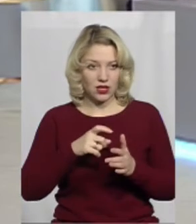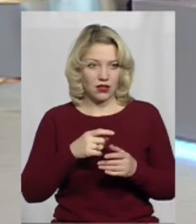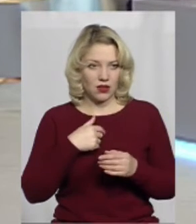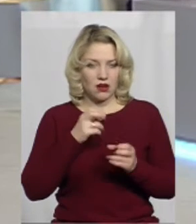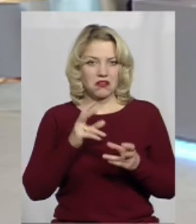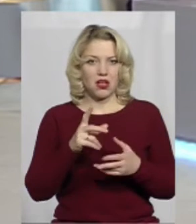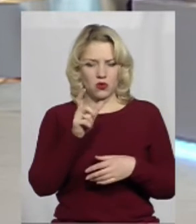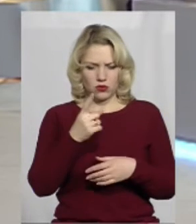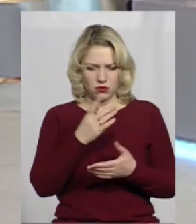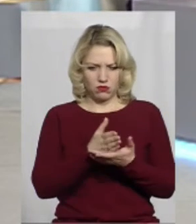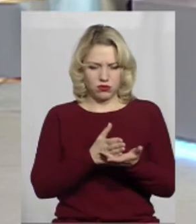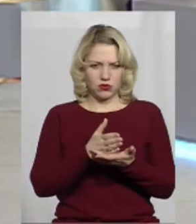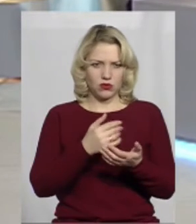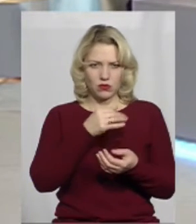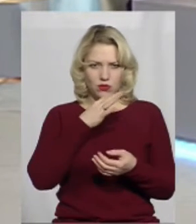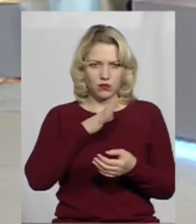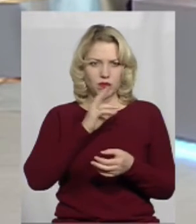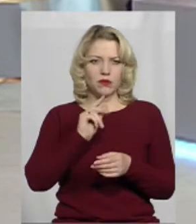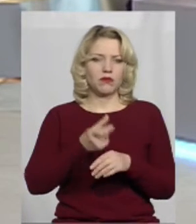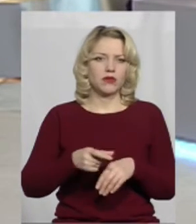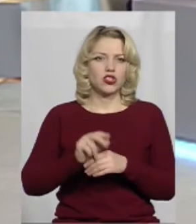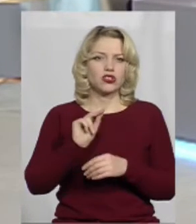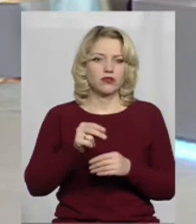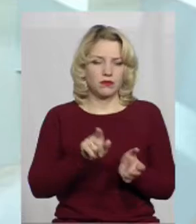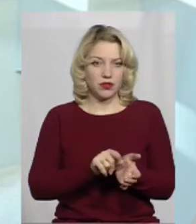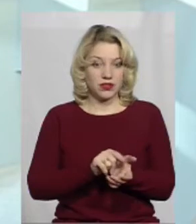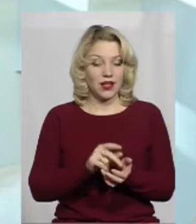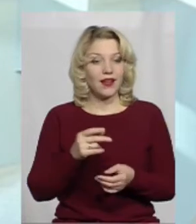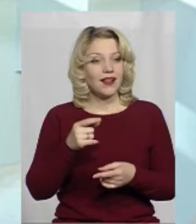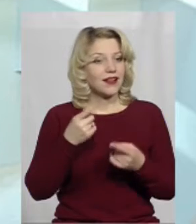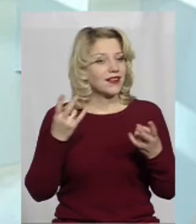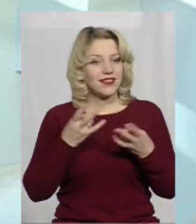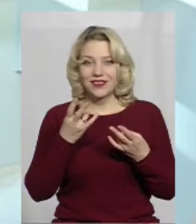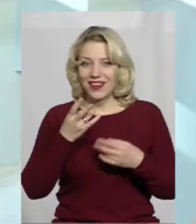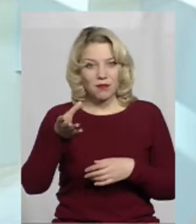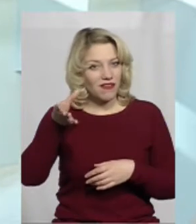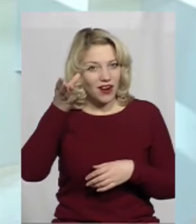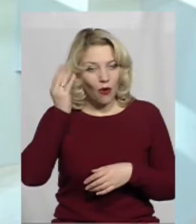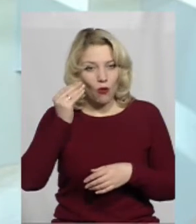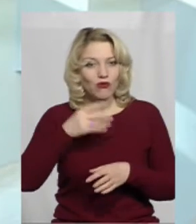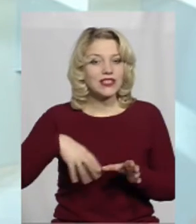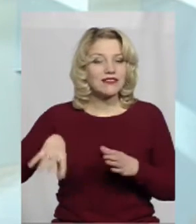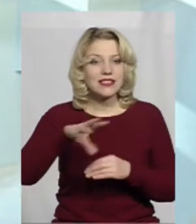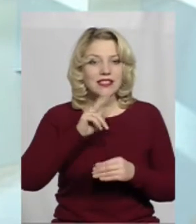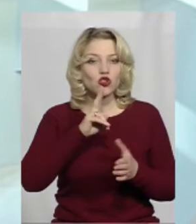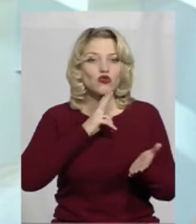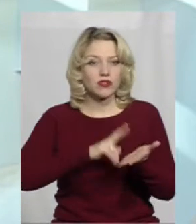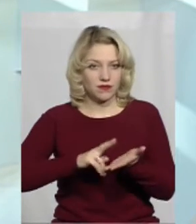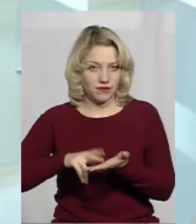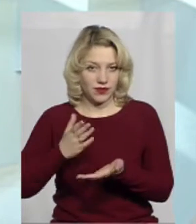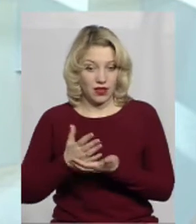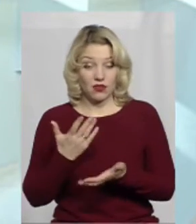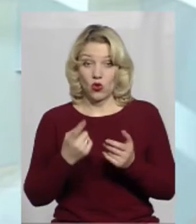перевищувати за одну послугу ціна перевищувати Так, але треба слід враховувати ще інших членів сім'ї, хто там зареєстрований. І якщо вона